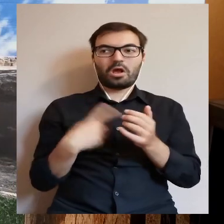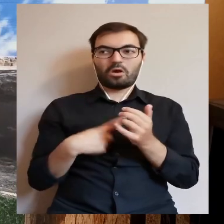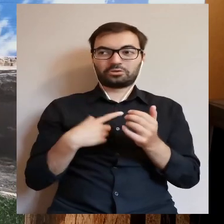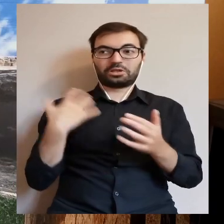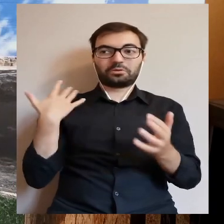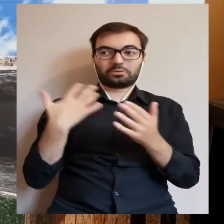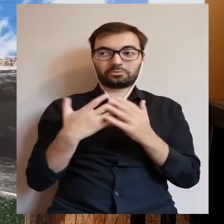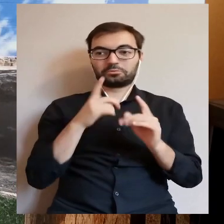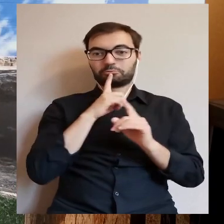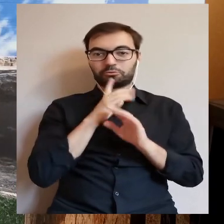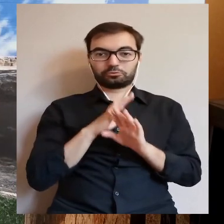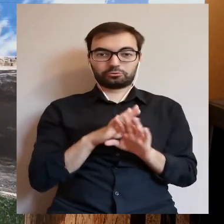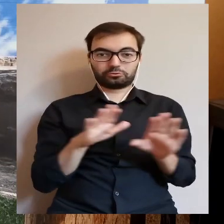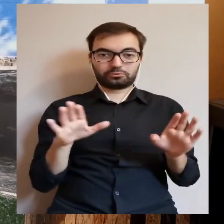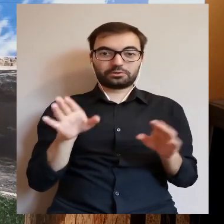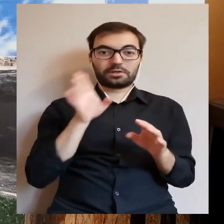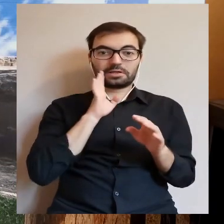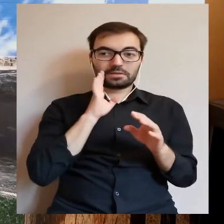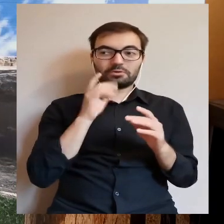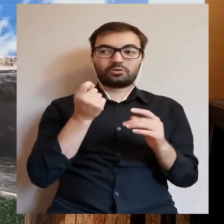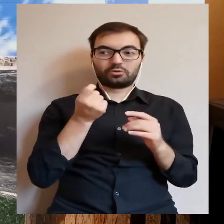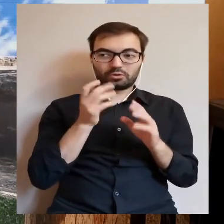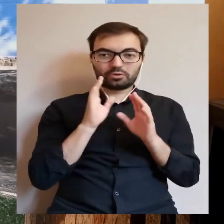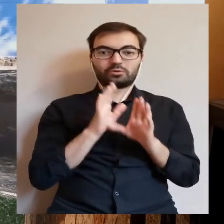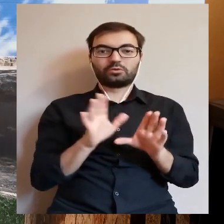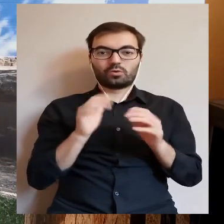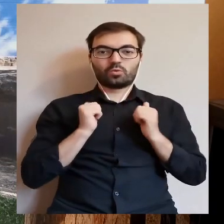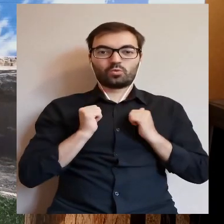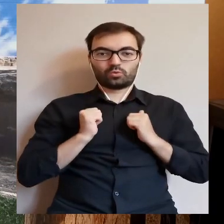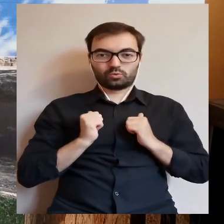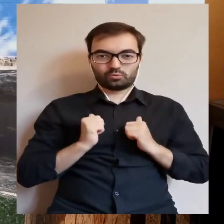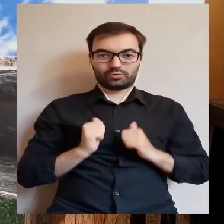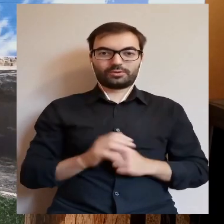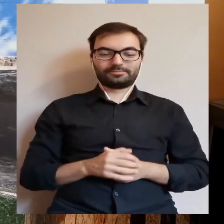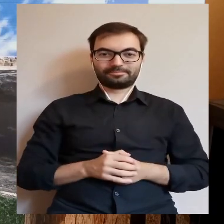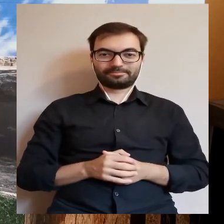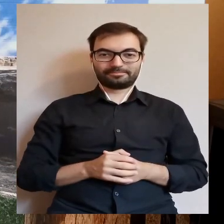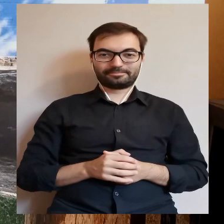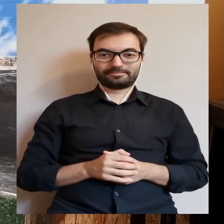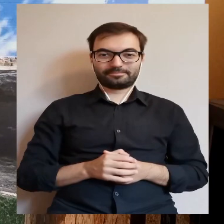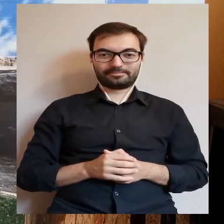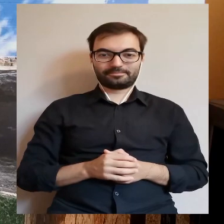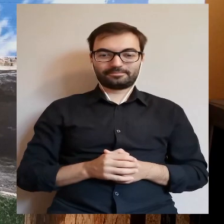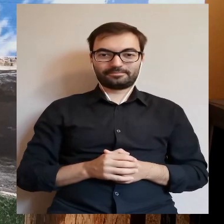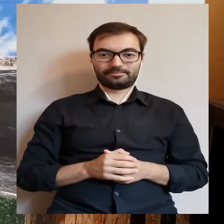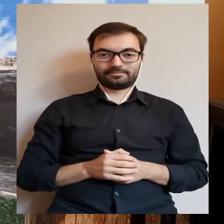ostatnio jest dość cicho na ten temat, więc podejrzewam, że się trochę uspokoił.